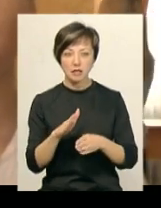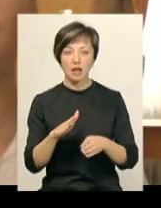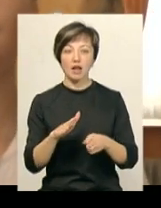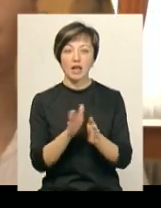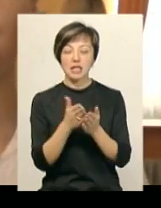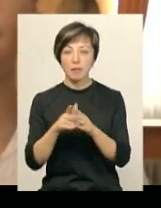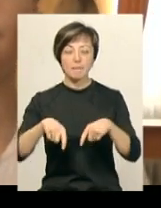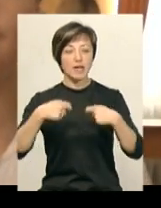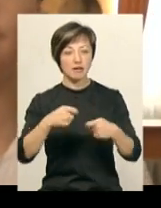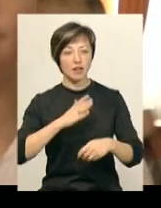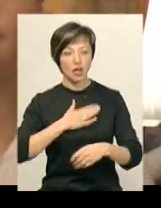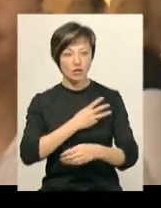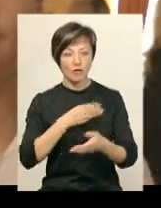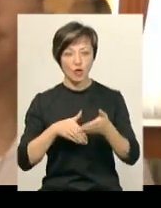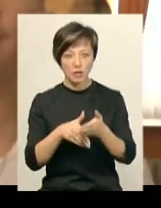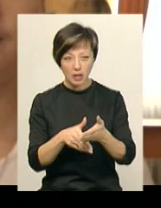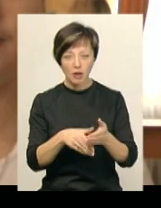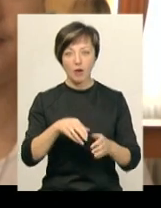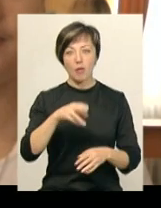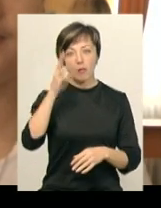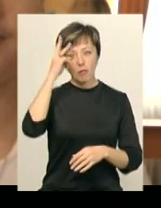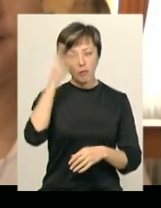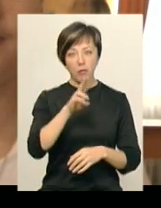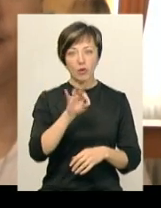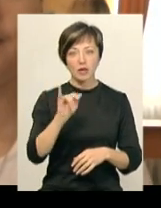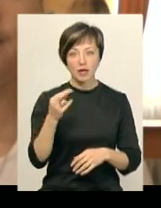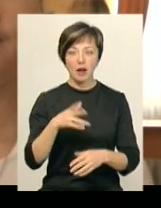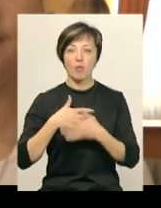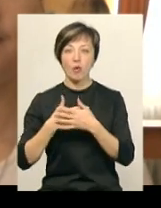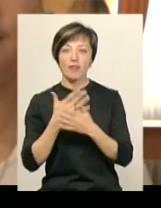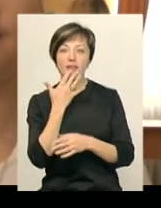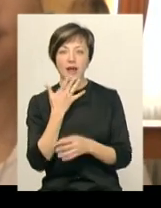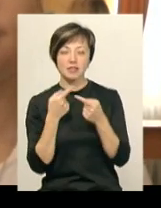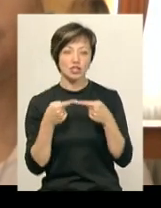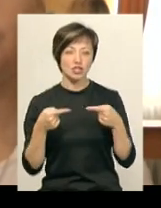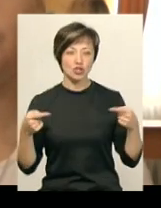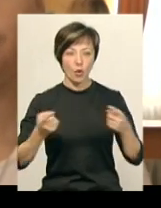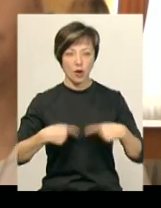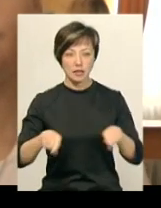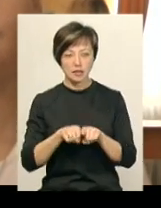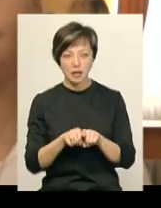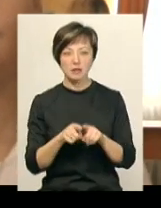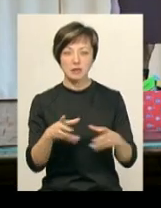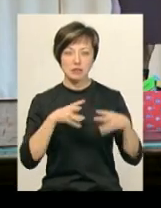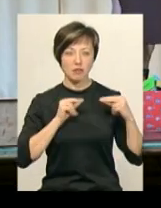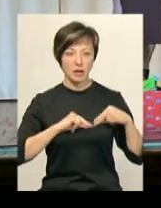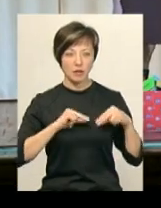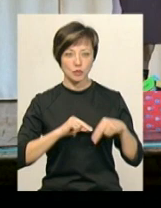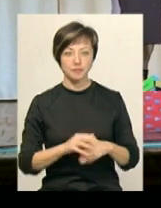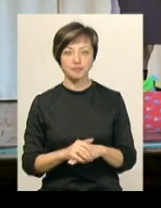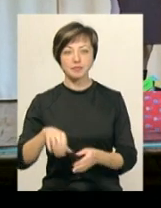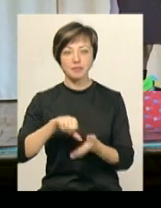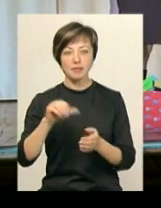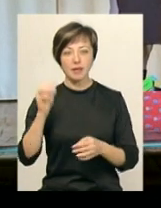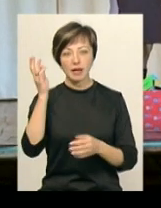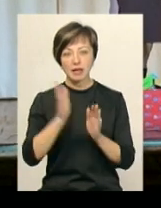передали нашим волонтерам. Це і волонтери Поділля, це і Подихнацій, і багато інших організацій, з якими ми співпрацюємо. Представник